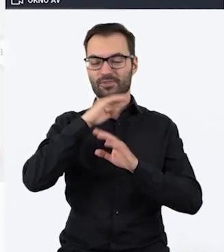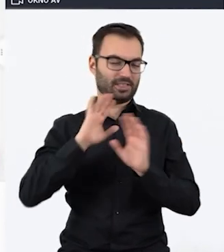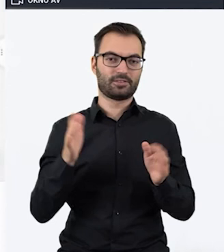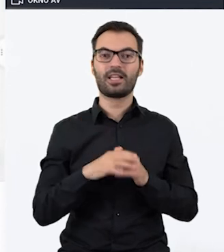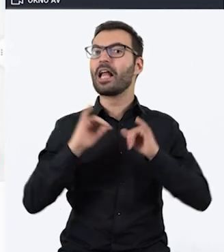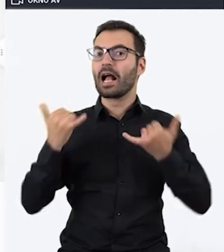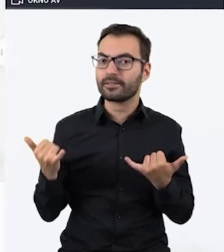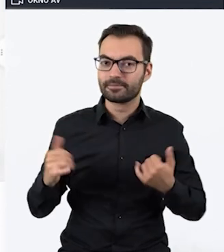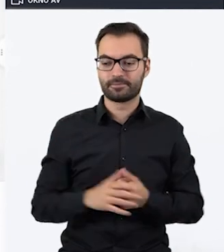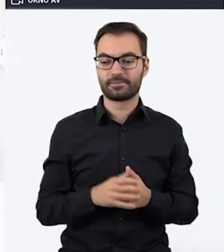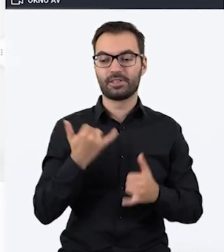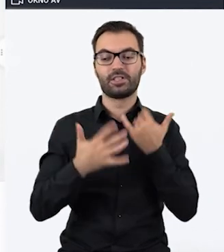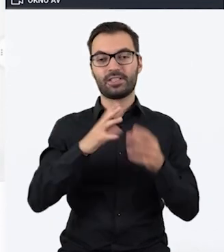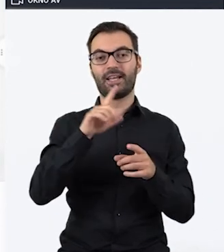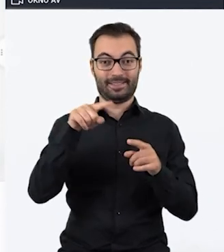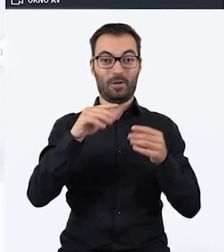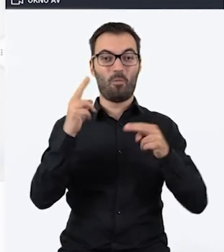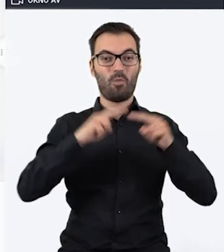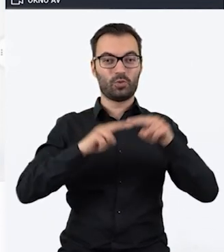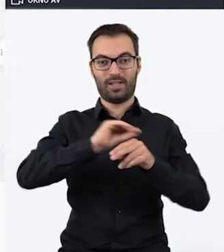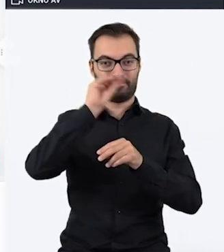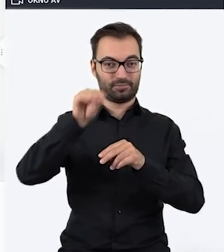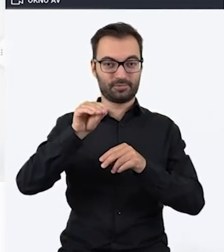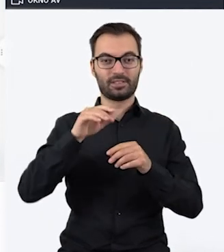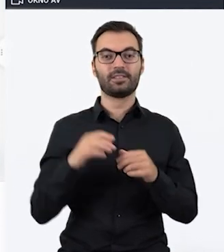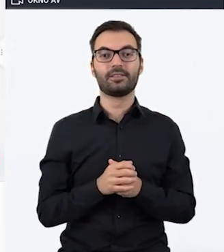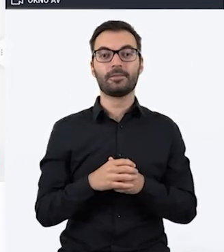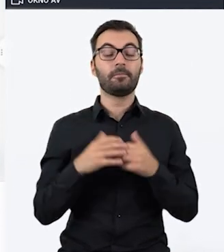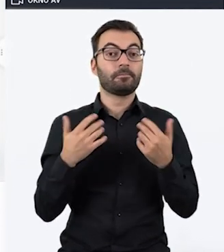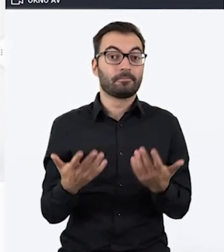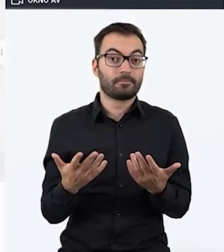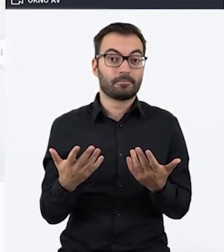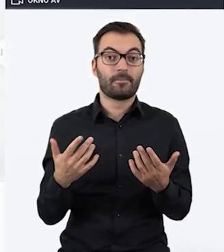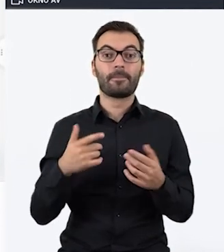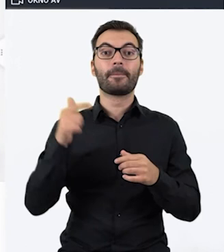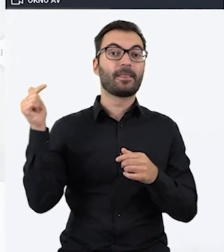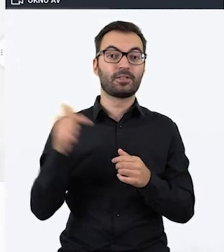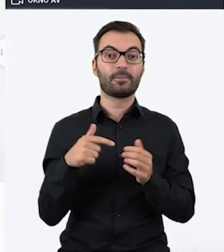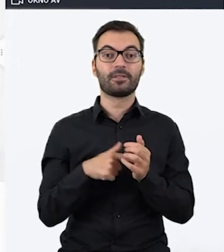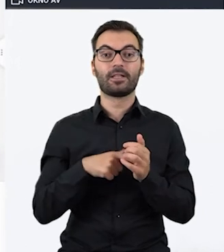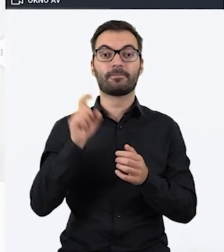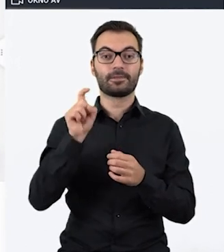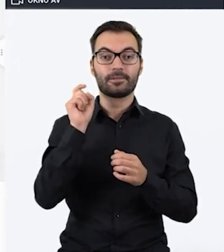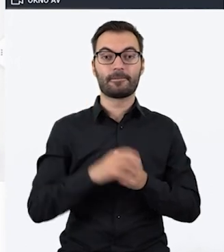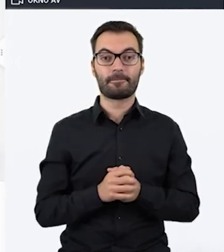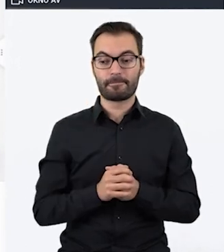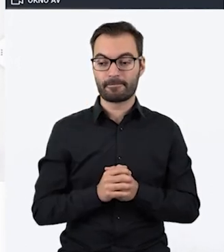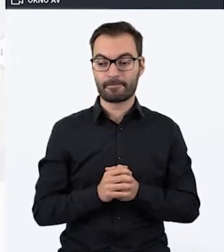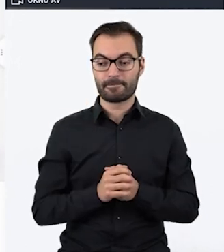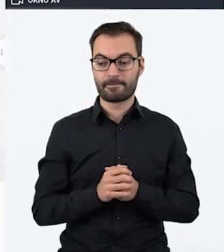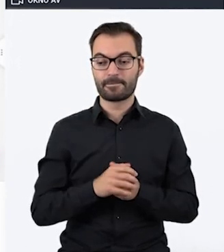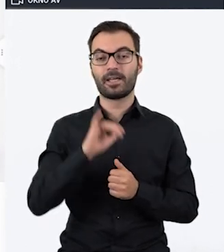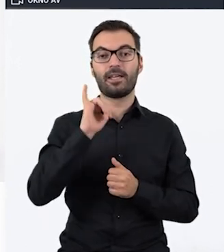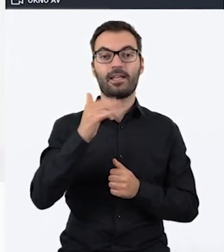Żeby osadzić takie puzzle w Geniali, drodzy Państwo, należy kliknąć Insert,